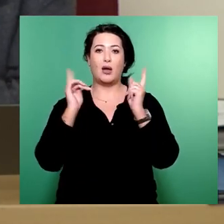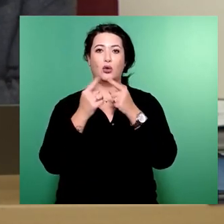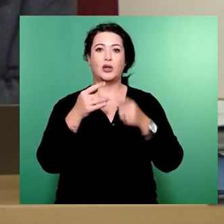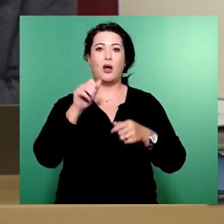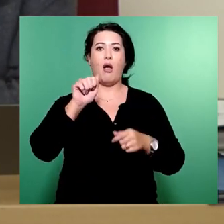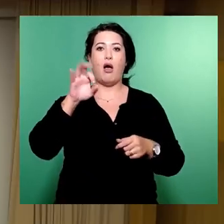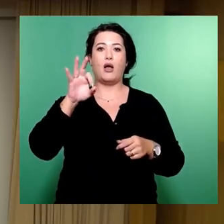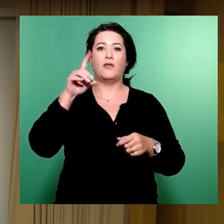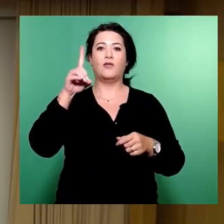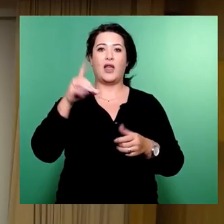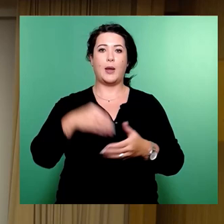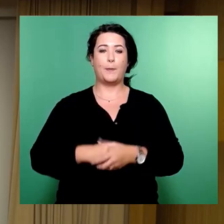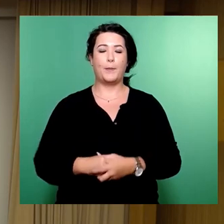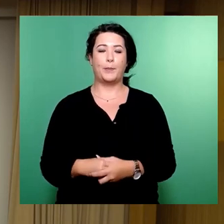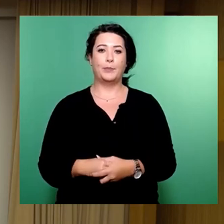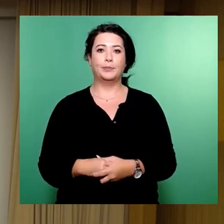Latzinski.